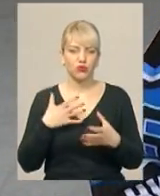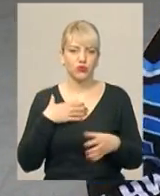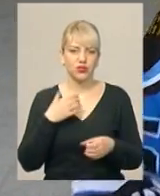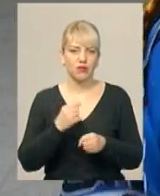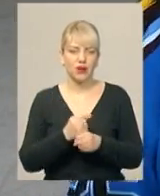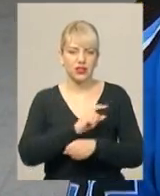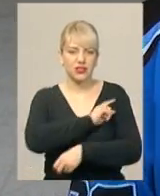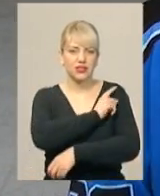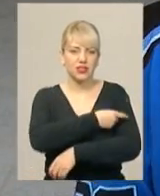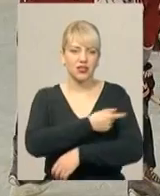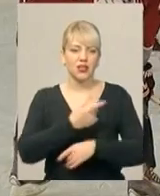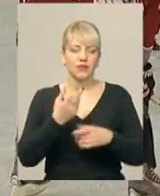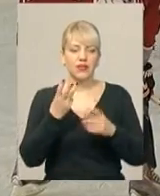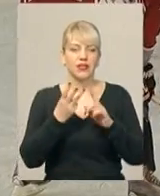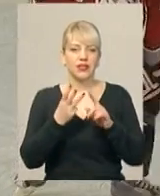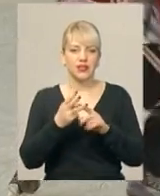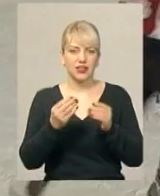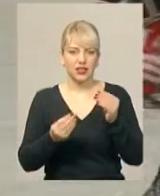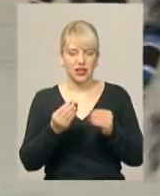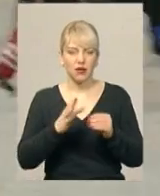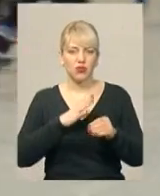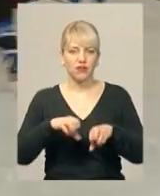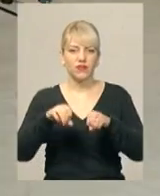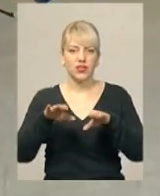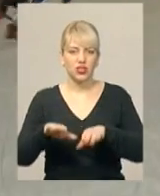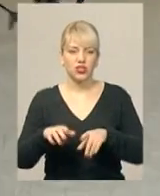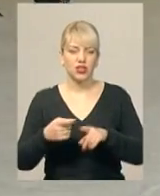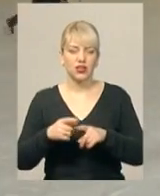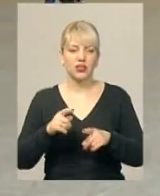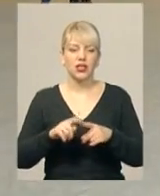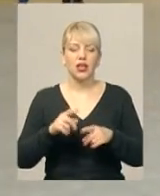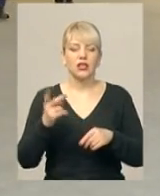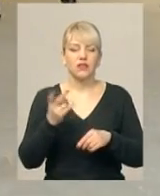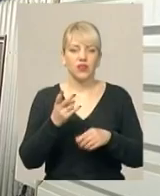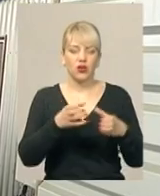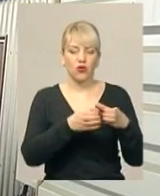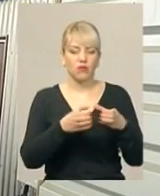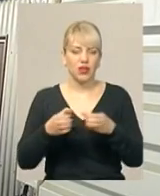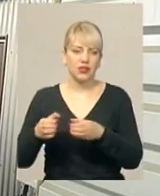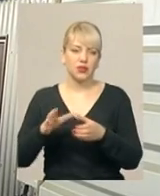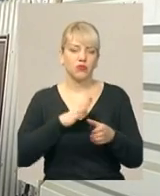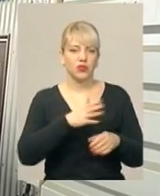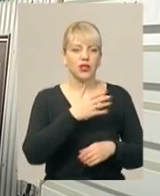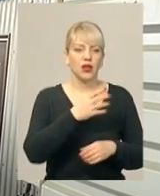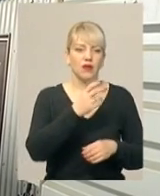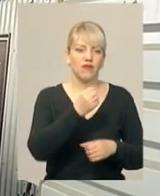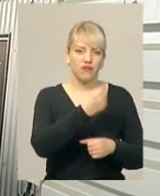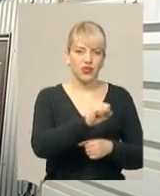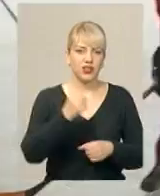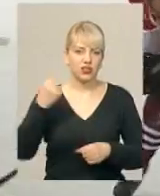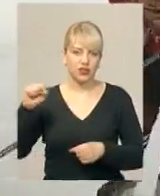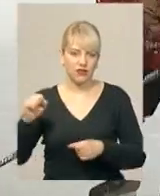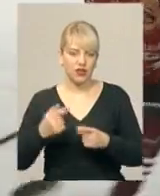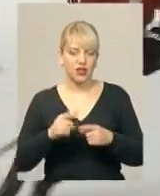оскільки була третя гра. Третя і вирішальна. Перед овертаймом обидві команди записали на рахунок по виграшу. Після двох